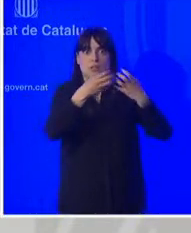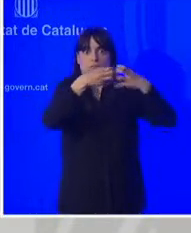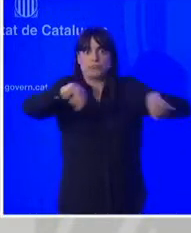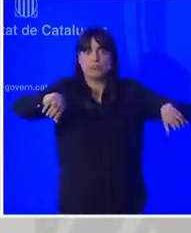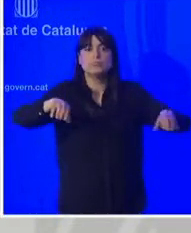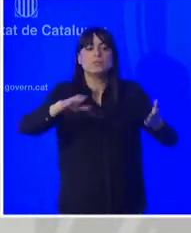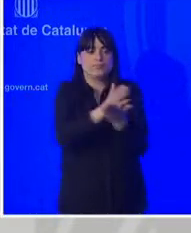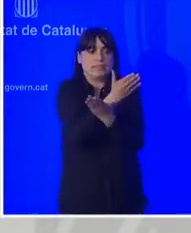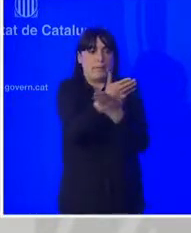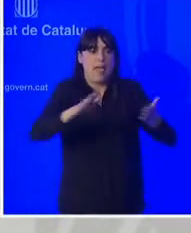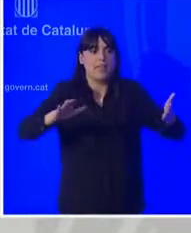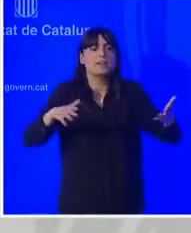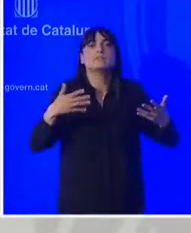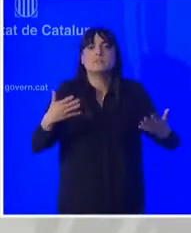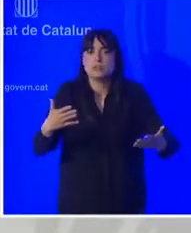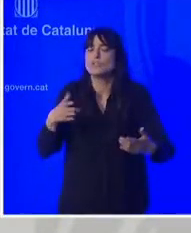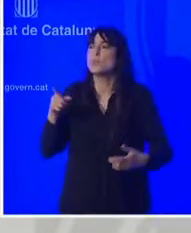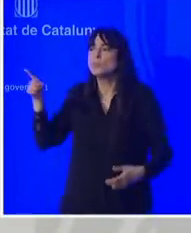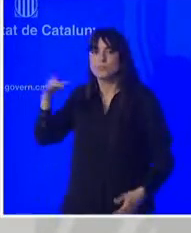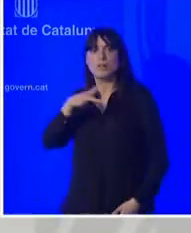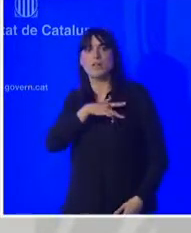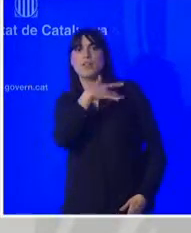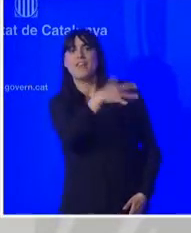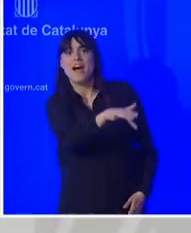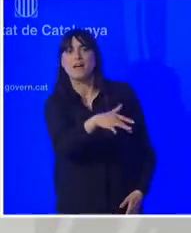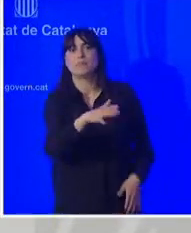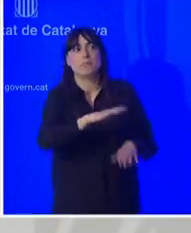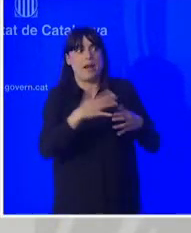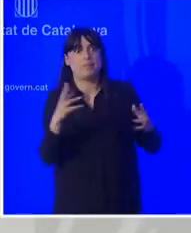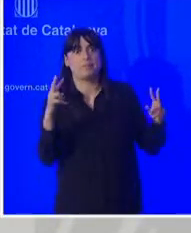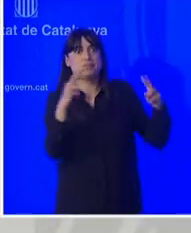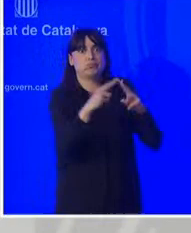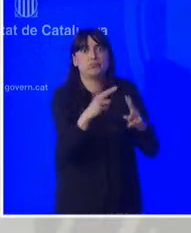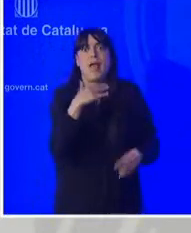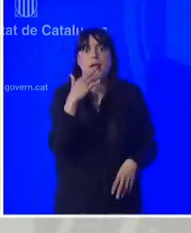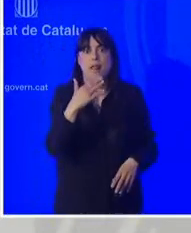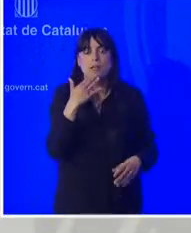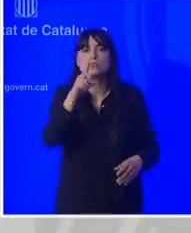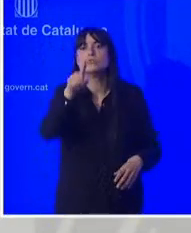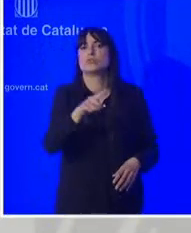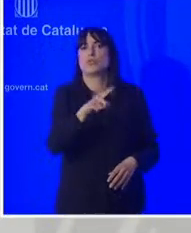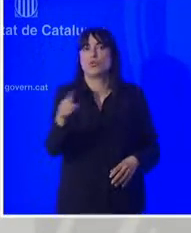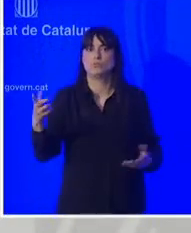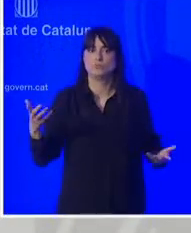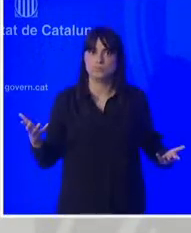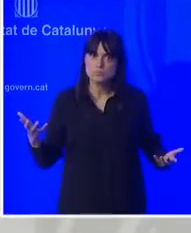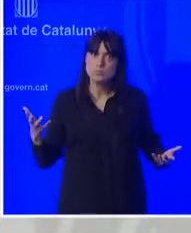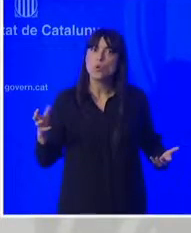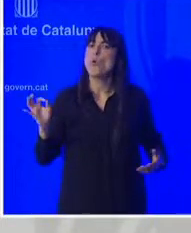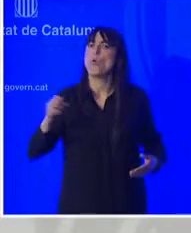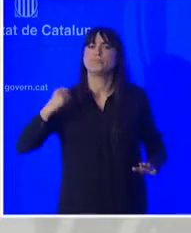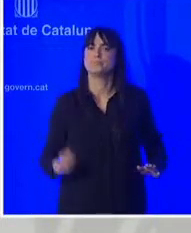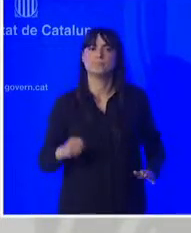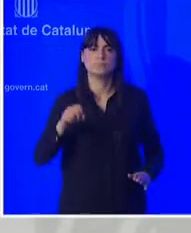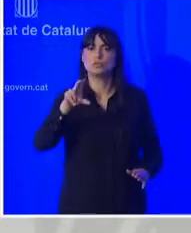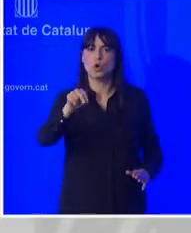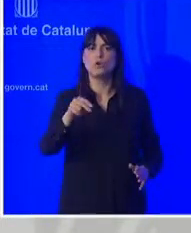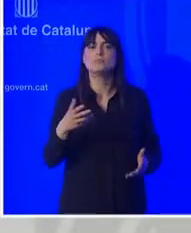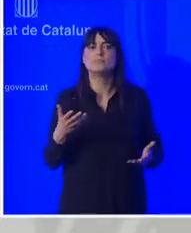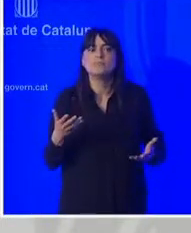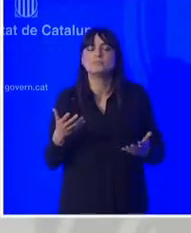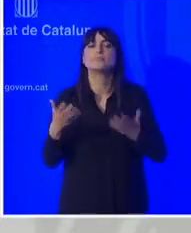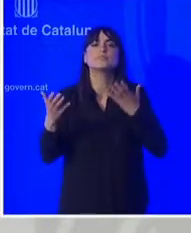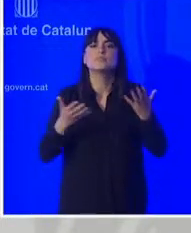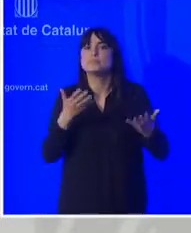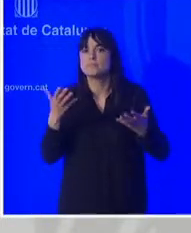si posats a fer algun tipus de concessió també es contemplaria si més no si no hi aquesta aquesta